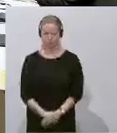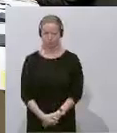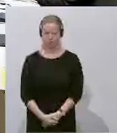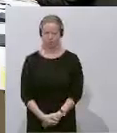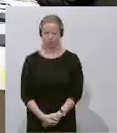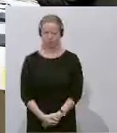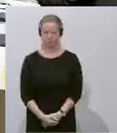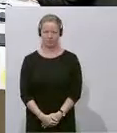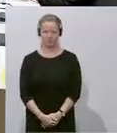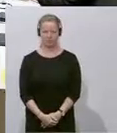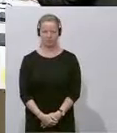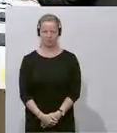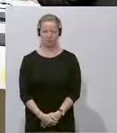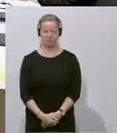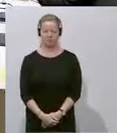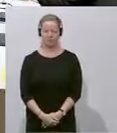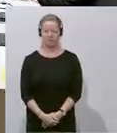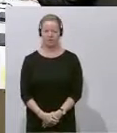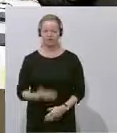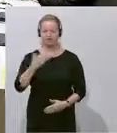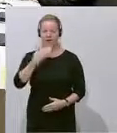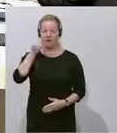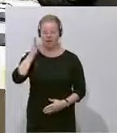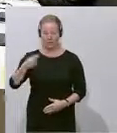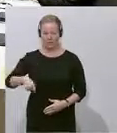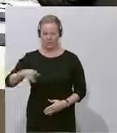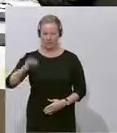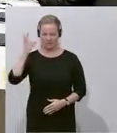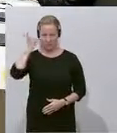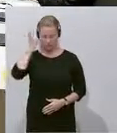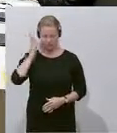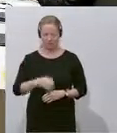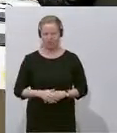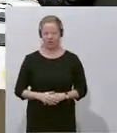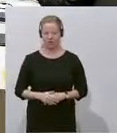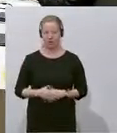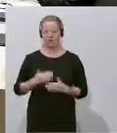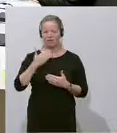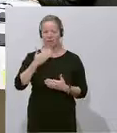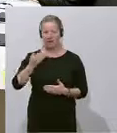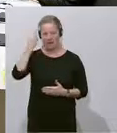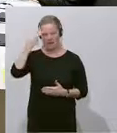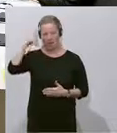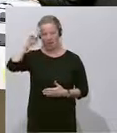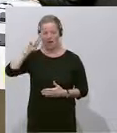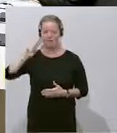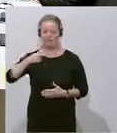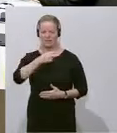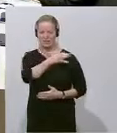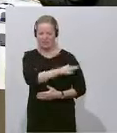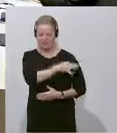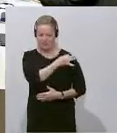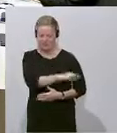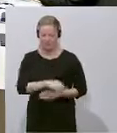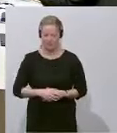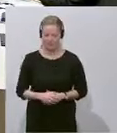Der Anfragesteller Peter Pilz ist als erster am Wort. Glaubt man den Umfragen, könnte es eine seiner